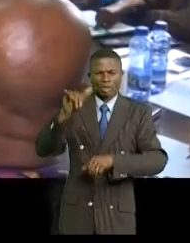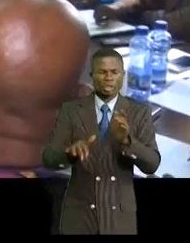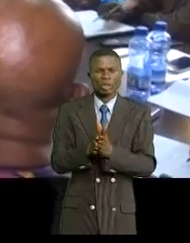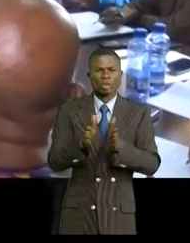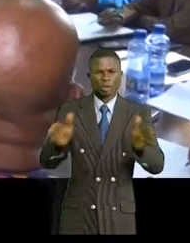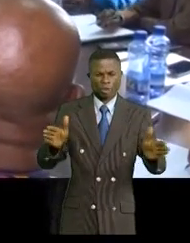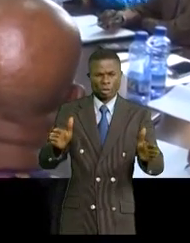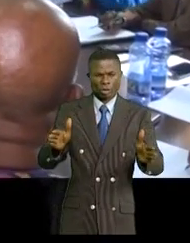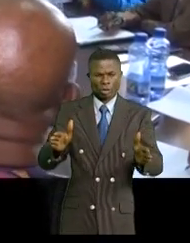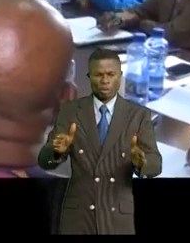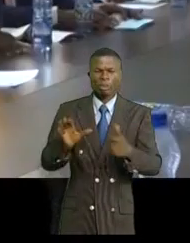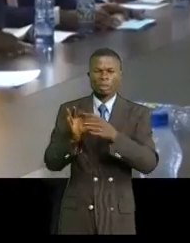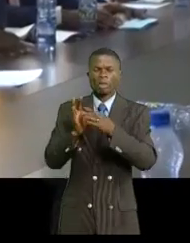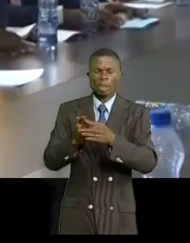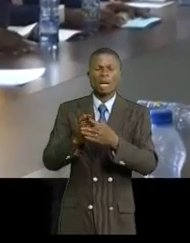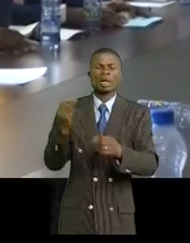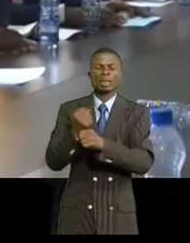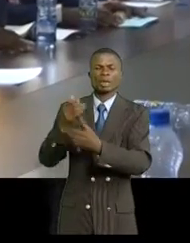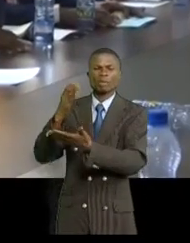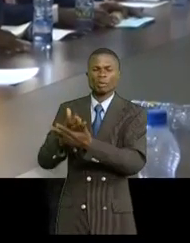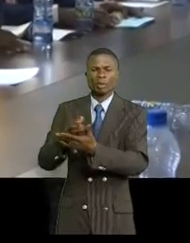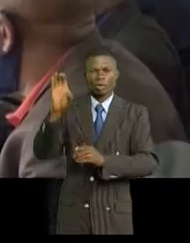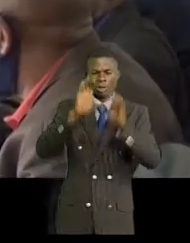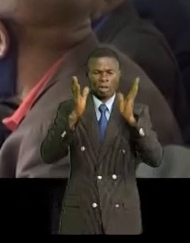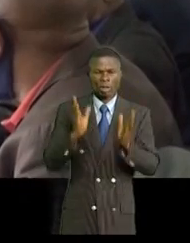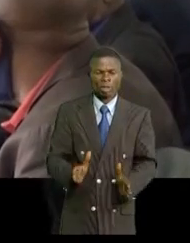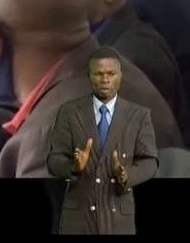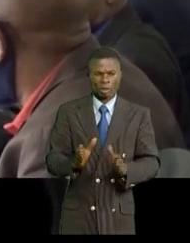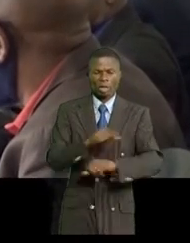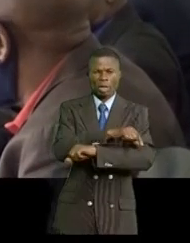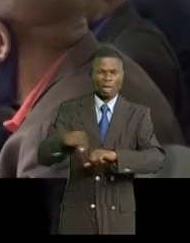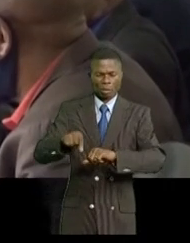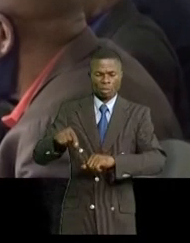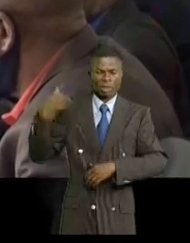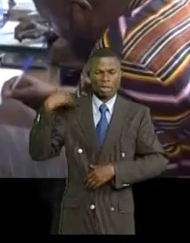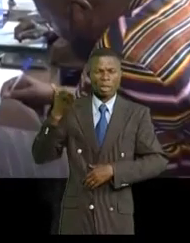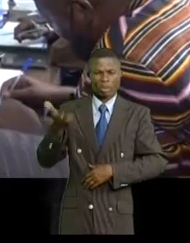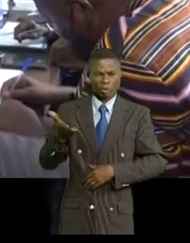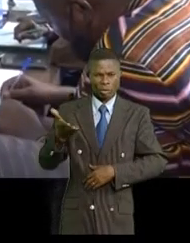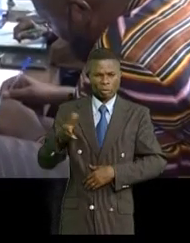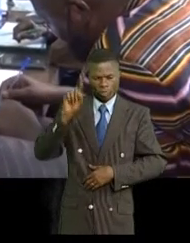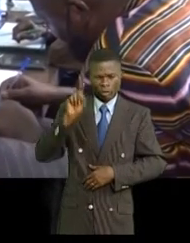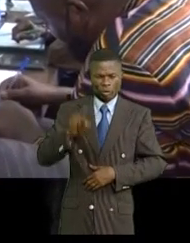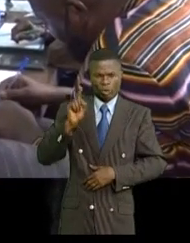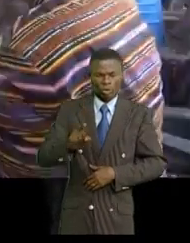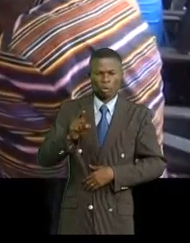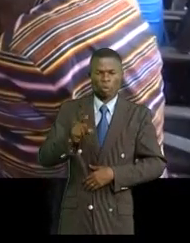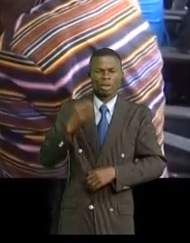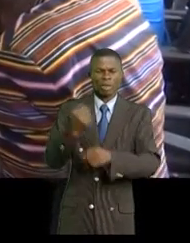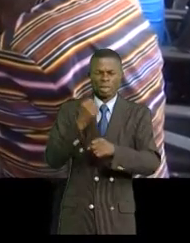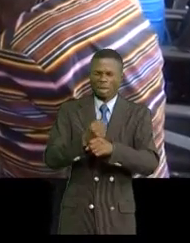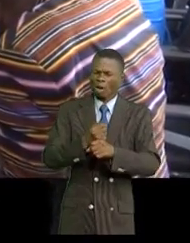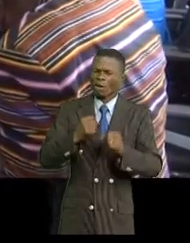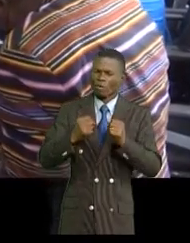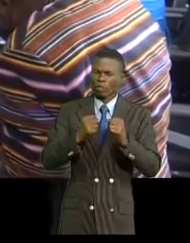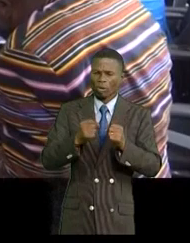général que relaie avec un privé. Le scientifique qui constitue l'administration de ce ministère enlevait l'option de donner le meilleur d'eux